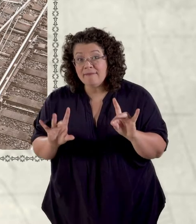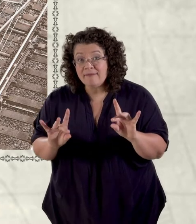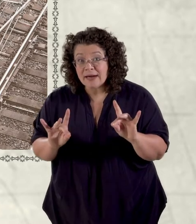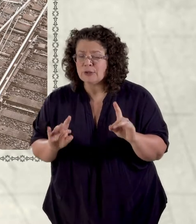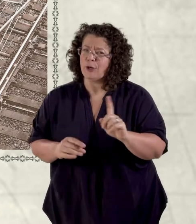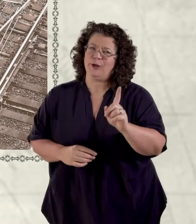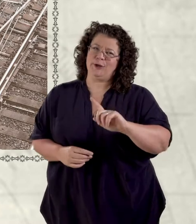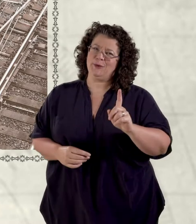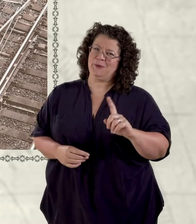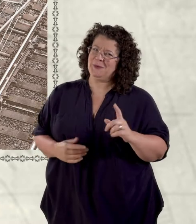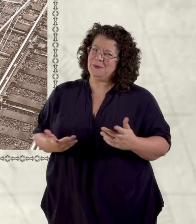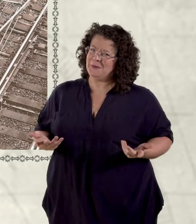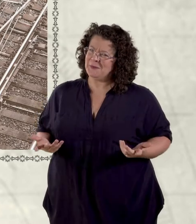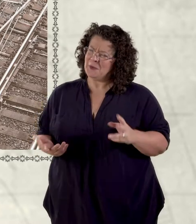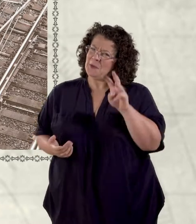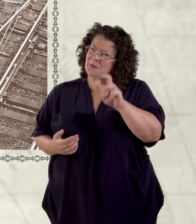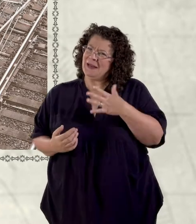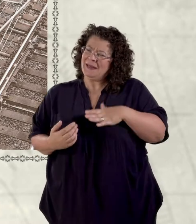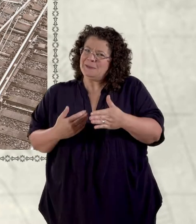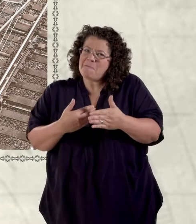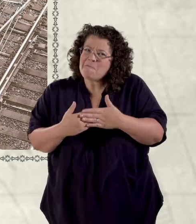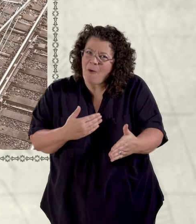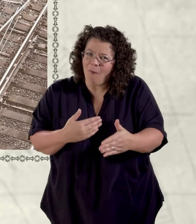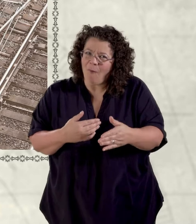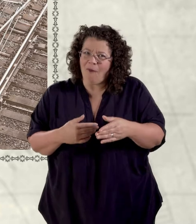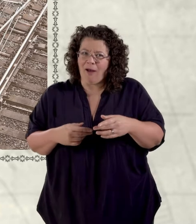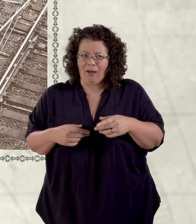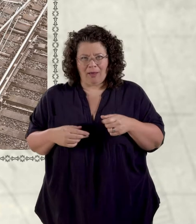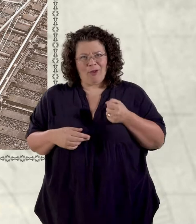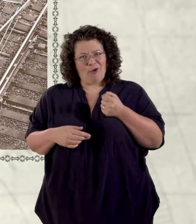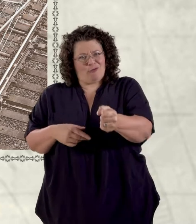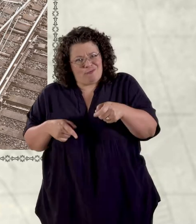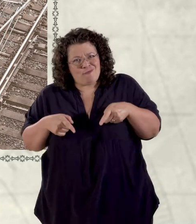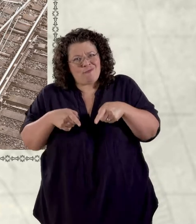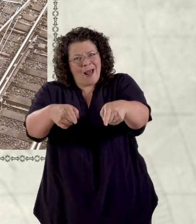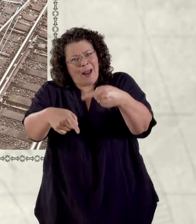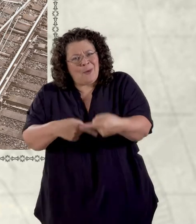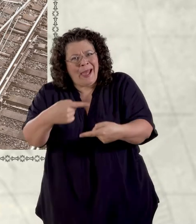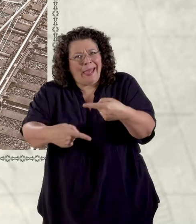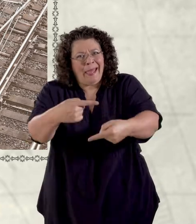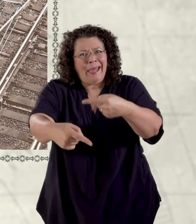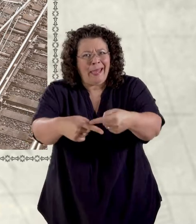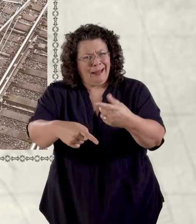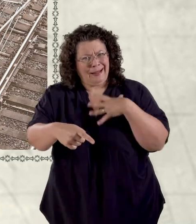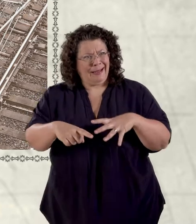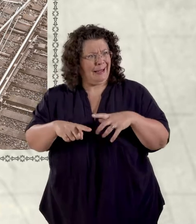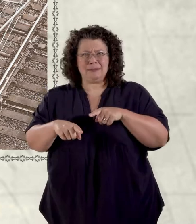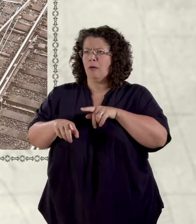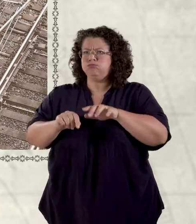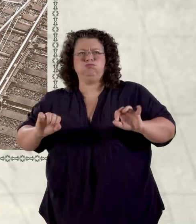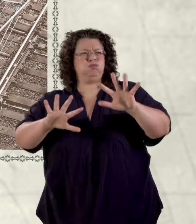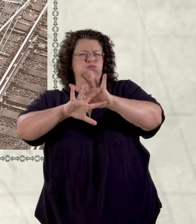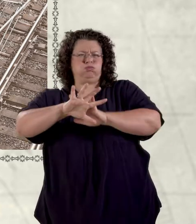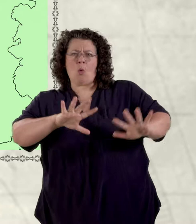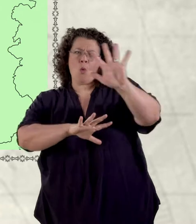Oedd angen mwy o reilffyrdd a'r Gymru, llwydwaith o reilffordd. Reilffordd